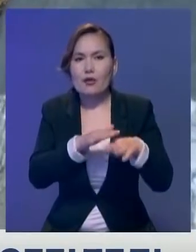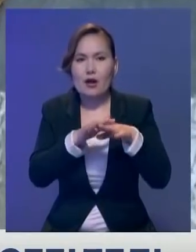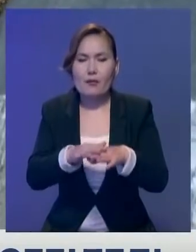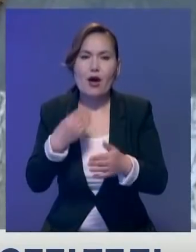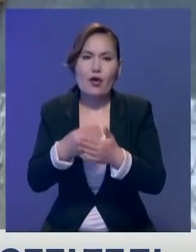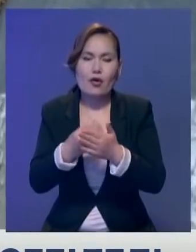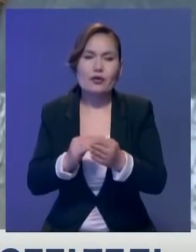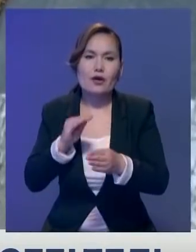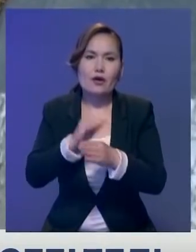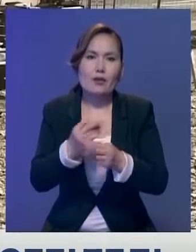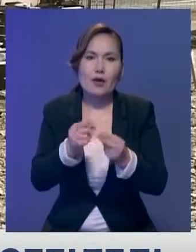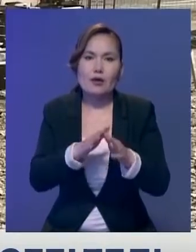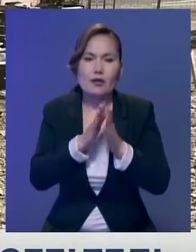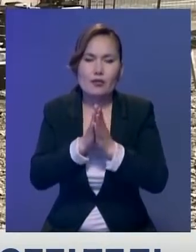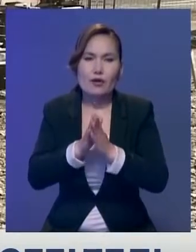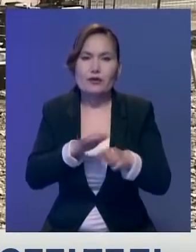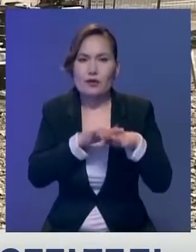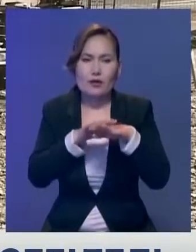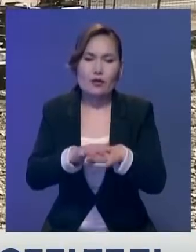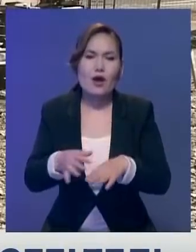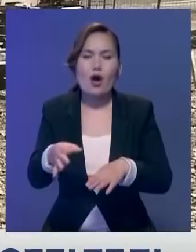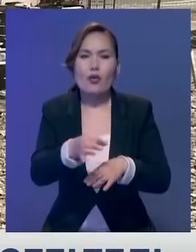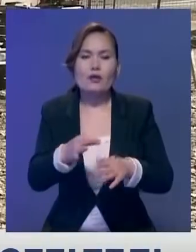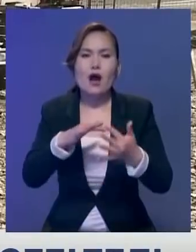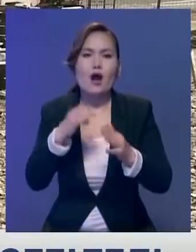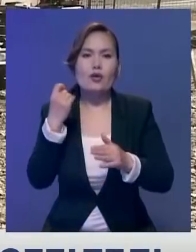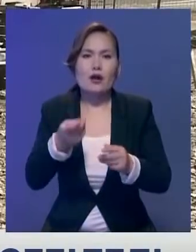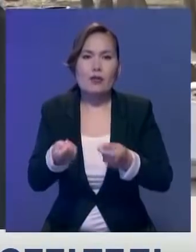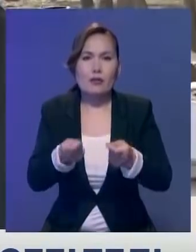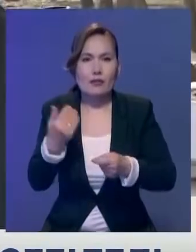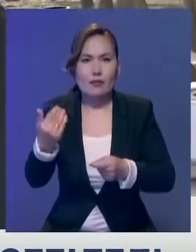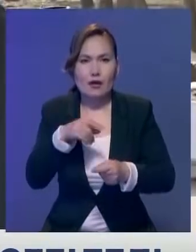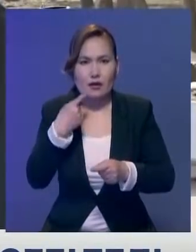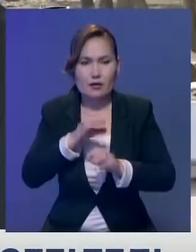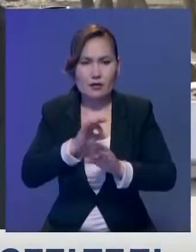бюджеттен қосымша қаржы сұратып жатырмыз дейді. Ол бұстық ауыл шаруашылығы басқырмасының өкілдері.